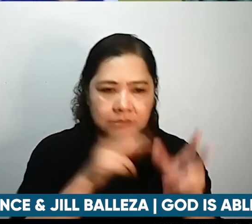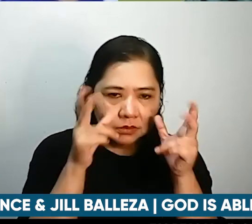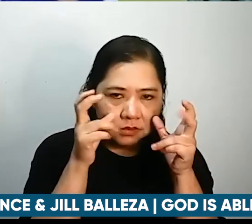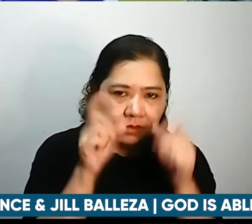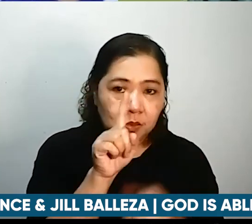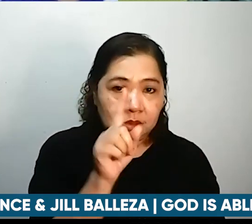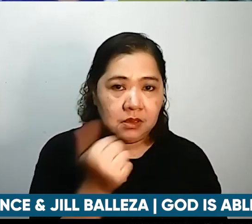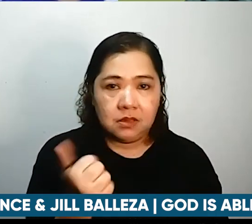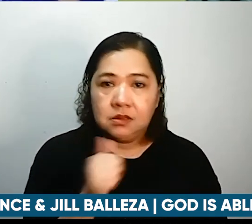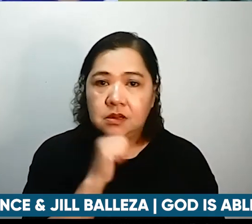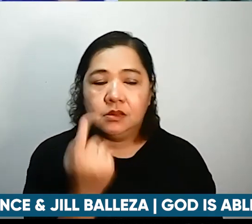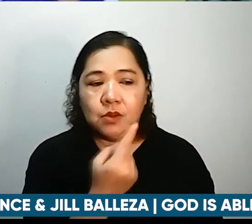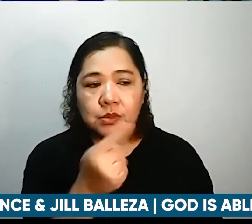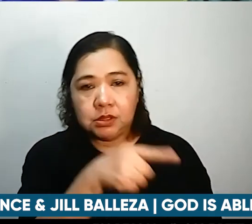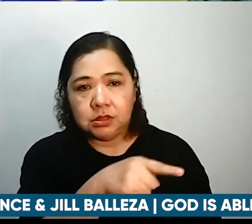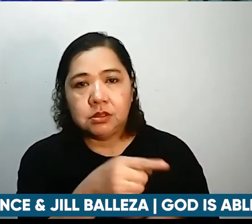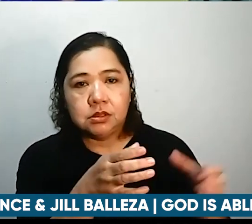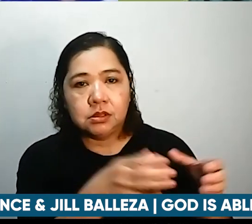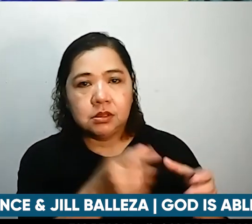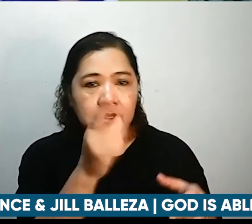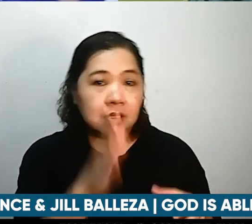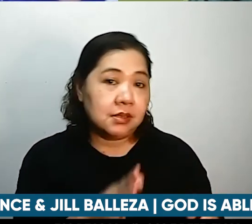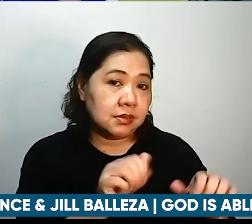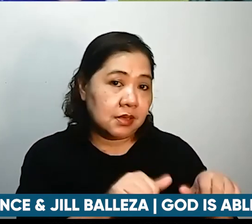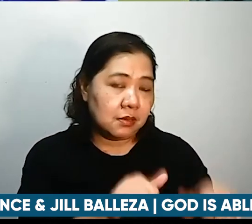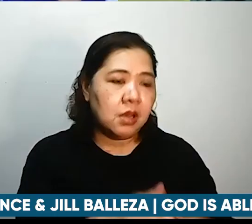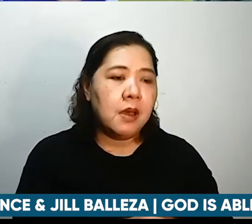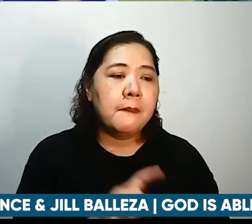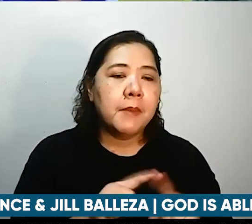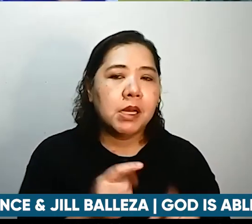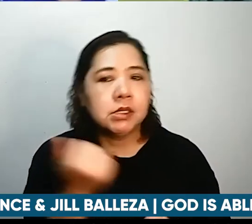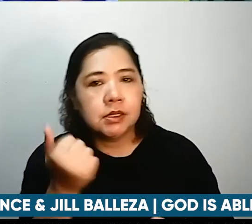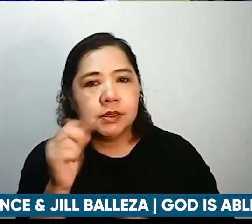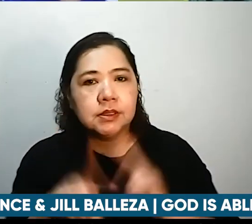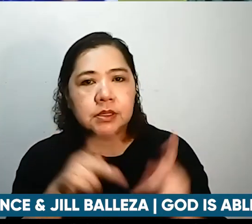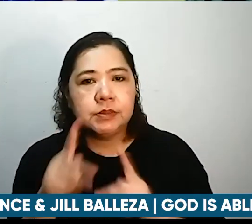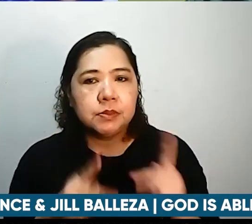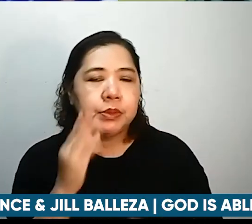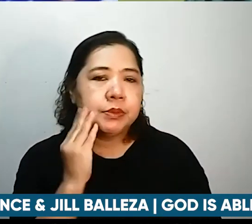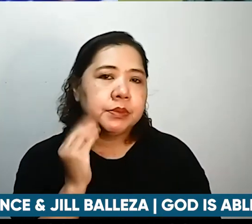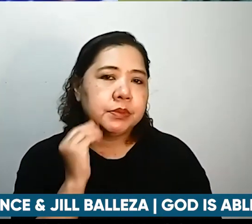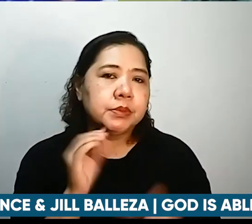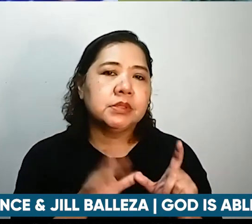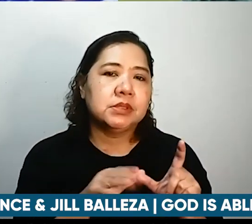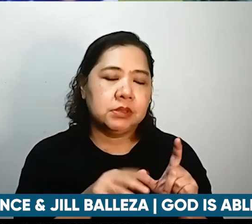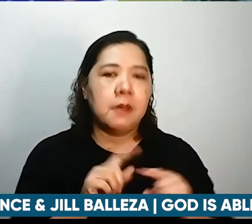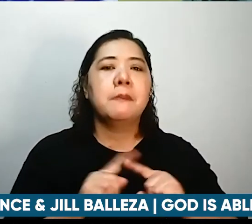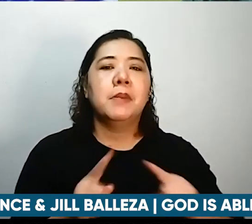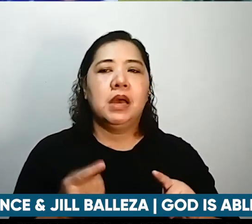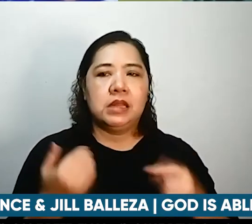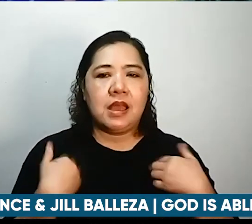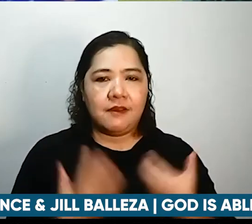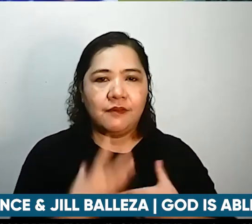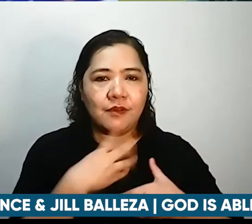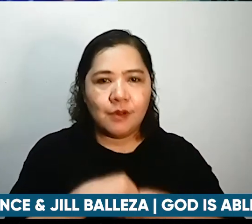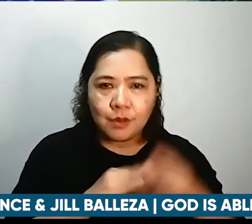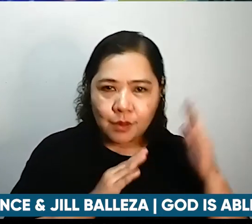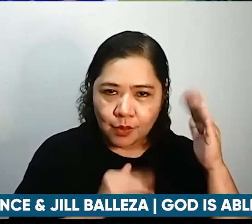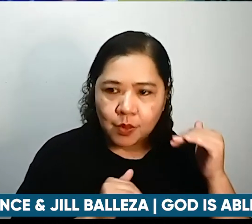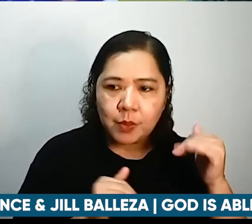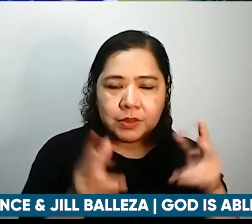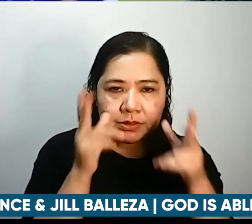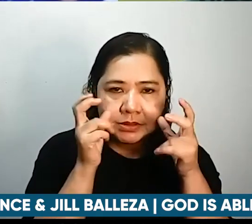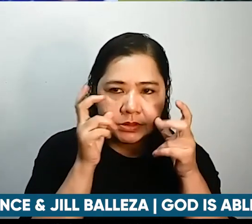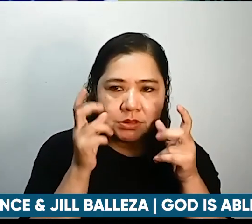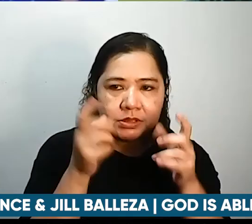lang mula sa amin nakapakinig po tayo mula sa mga tao po na dumadaan din sa disability pero may hope at nakakapakinig tayo from God's Word